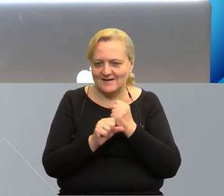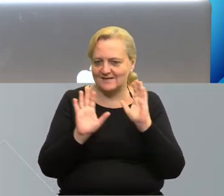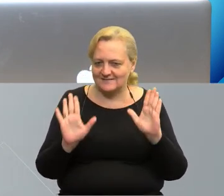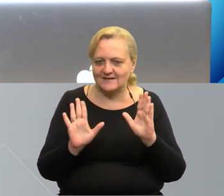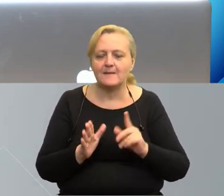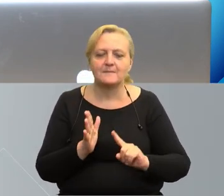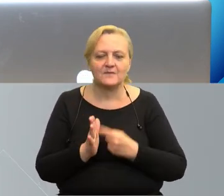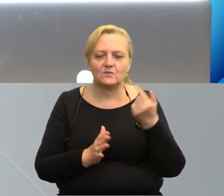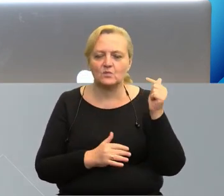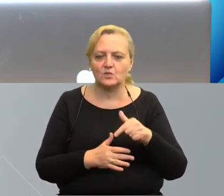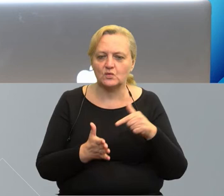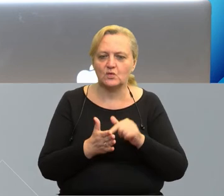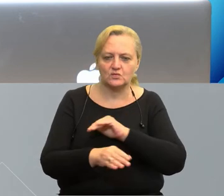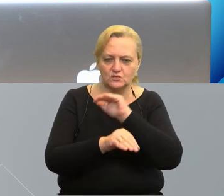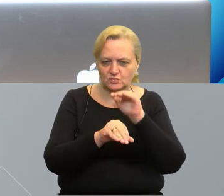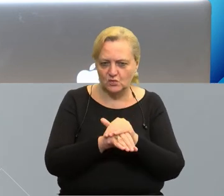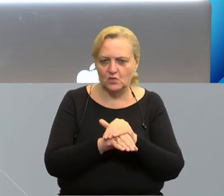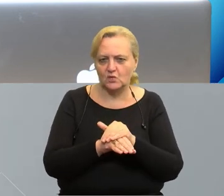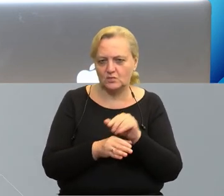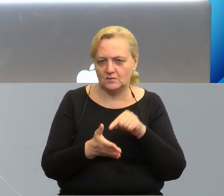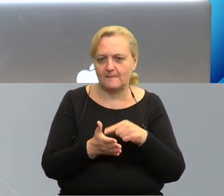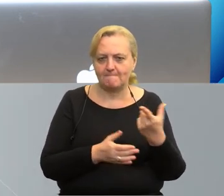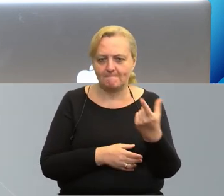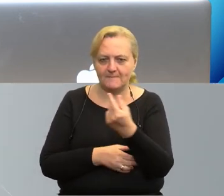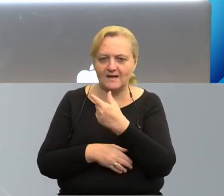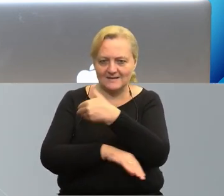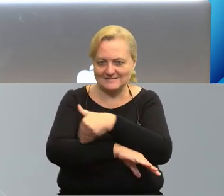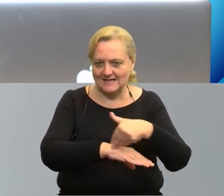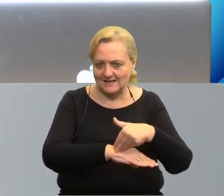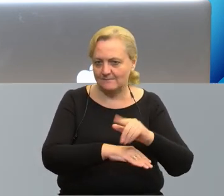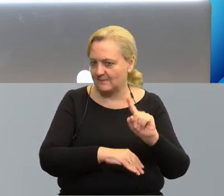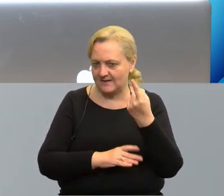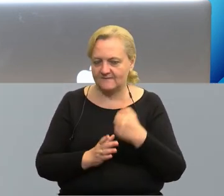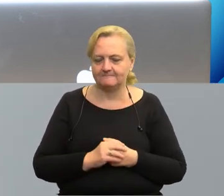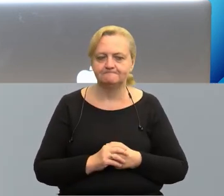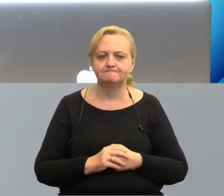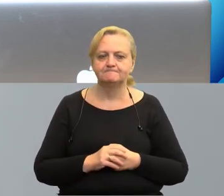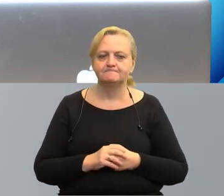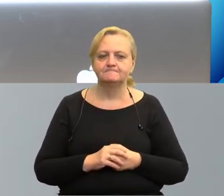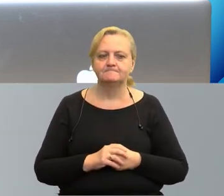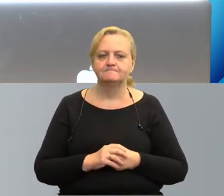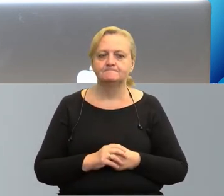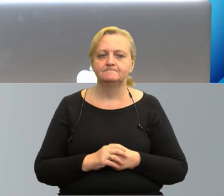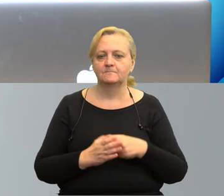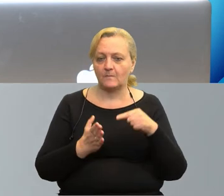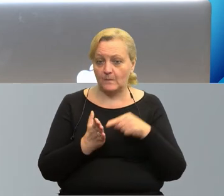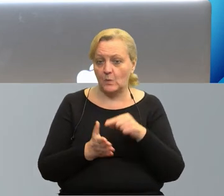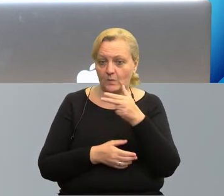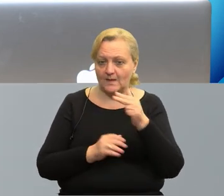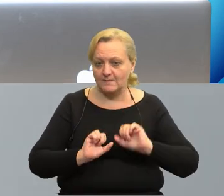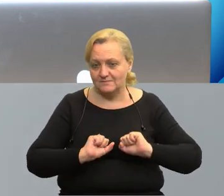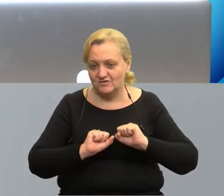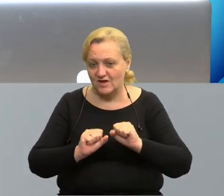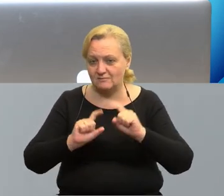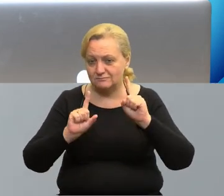i najpierw musimy mieć to uzgodnione z partnerami zagranicznymi. Więc takie kwestie